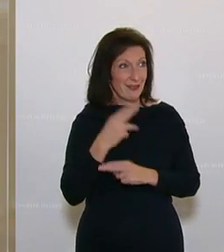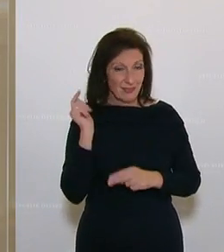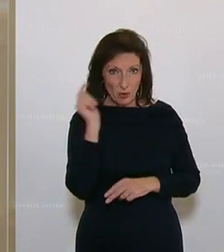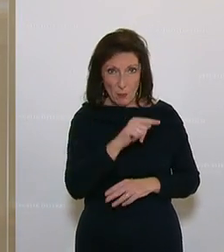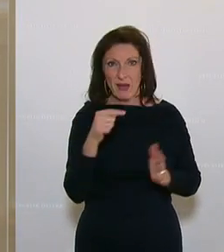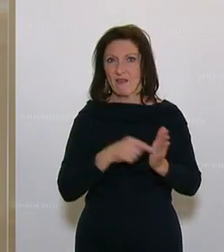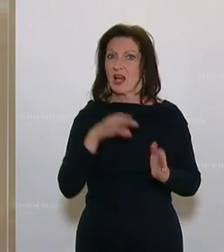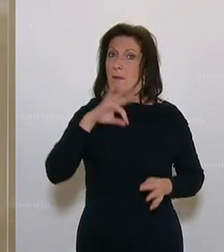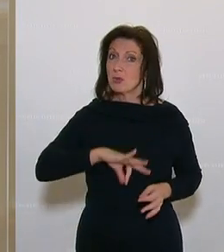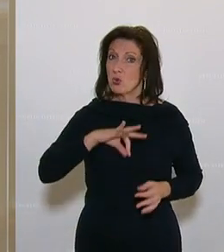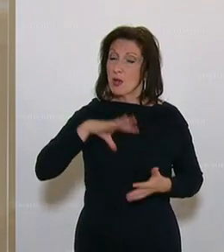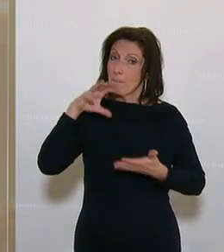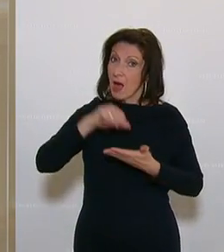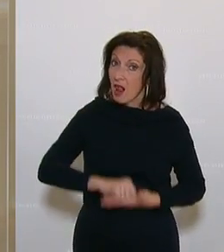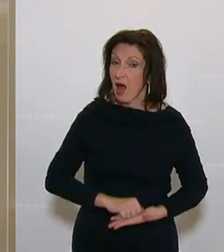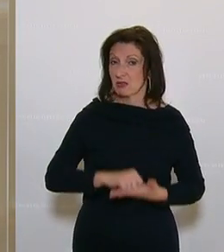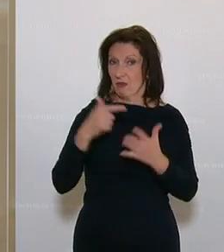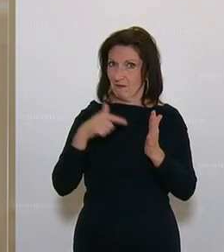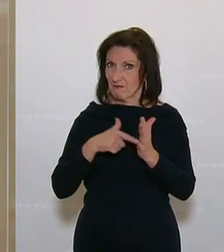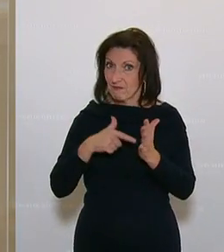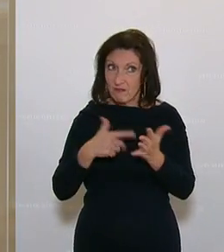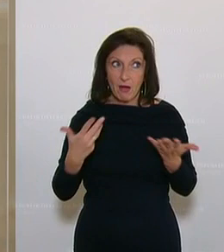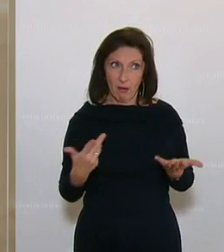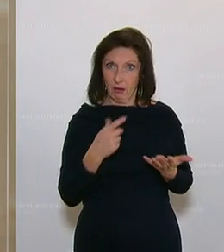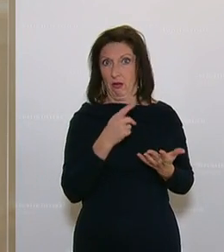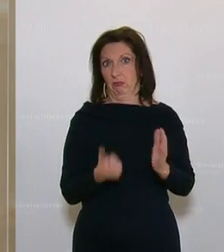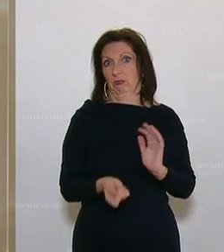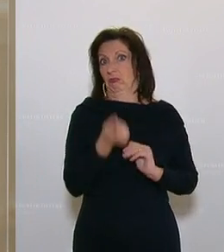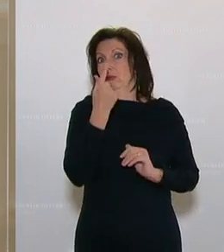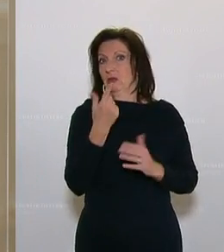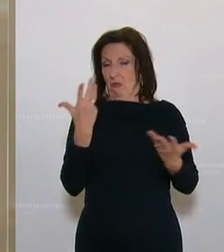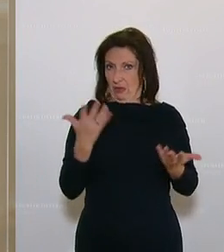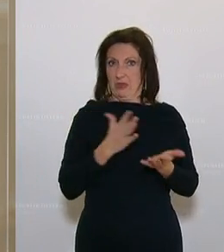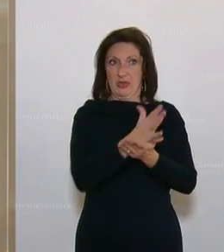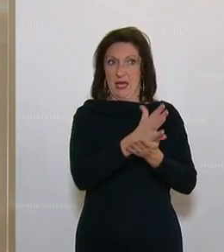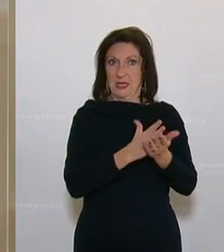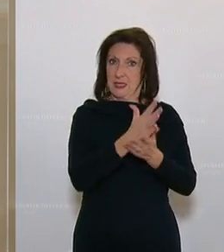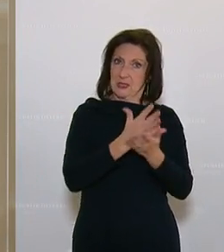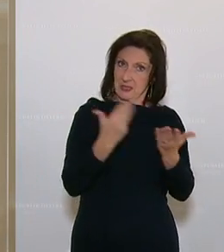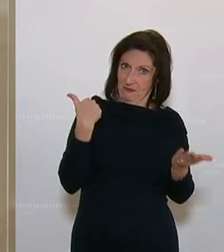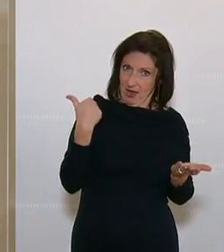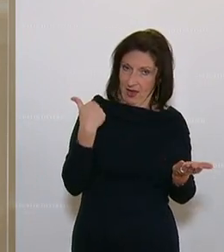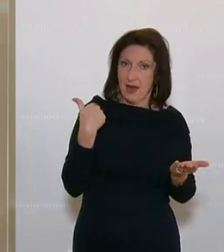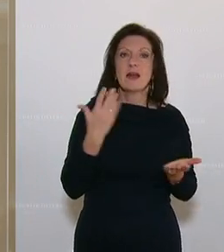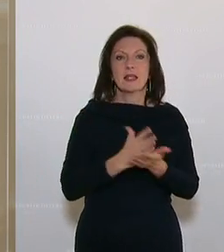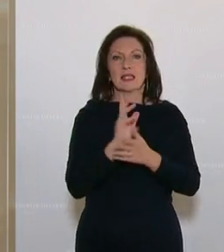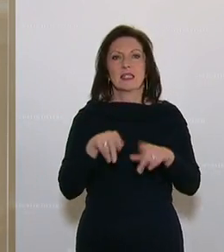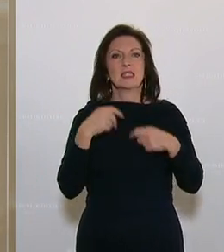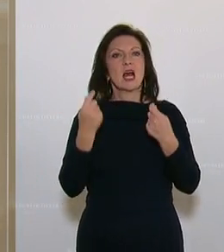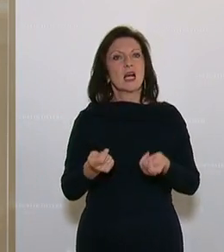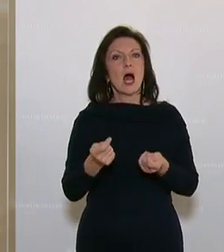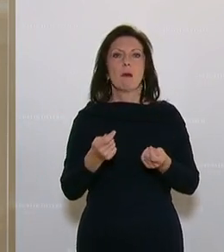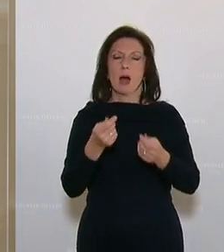akuten psychischen Belastungsreaktion im Zusammenhang mit einem außerordentlichen Ereignis im Zuge der Dienstausübung, einer vom Dienstgeber genehmigten